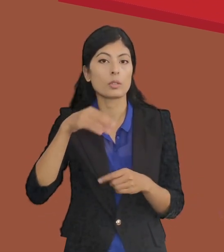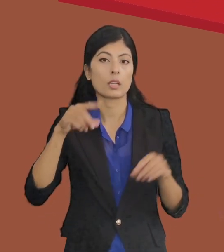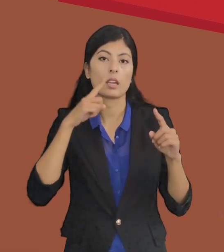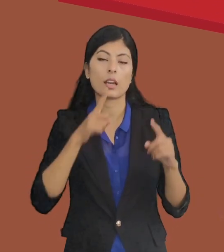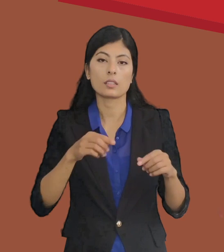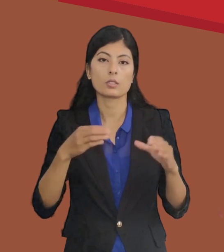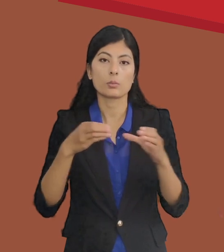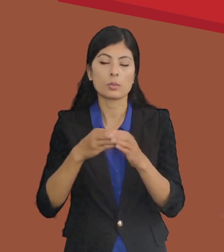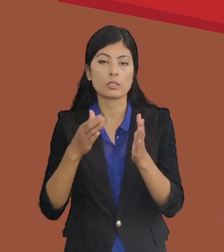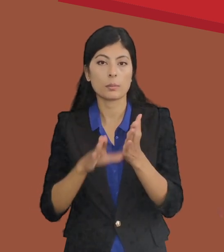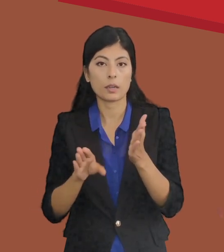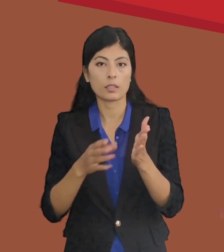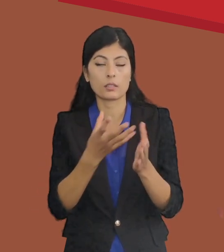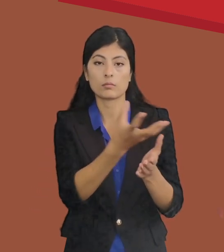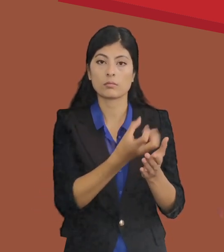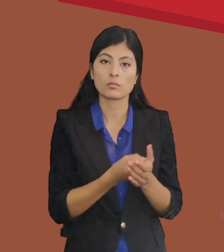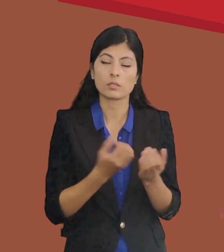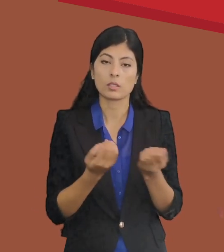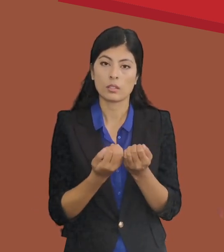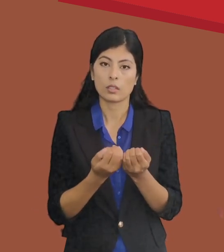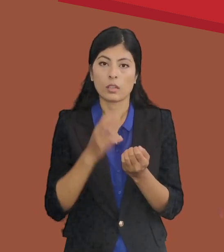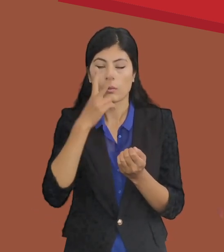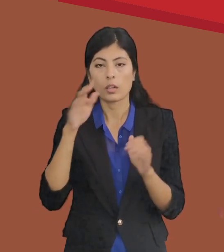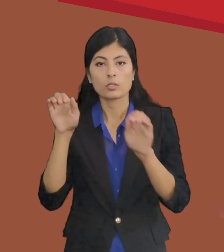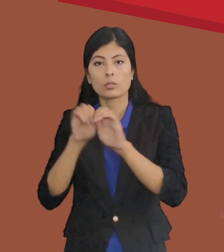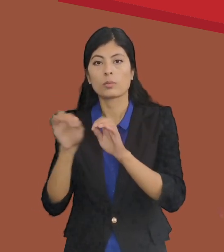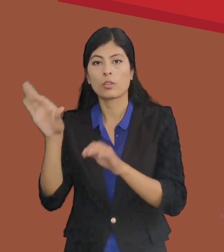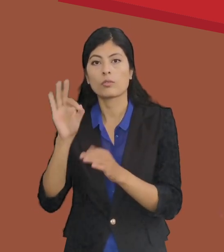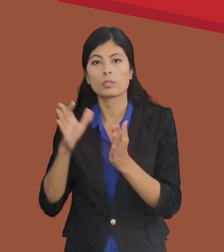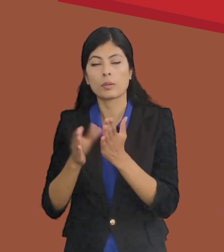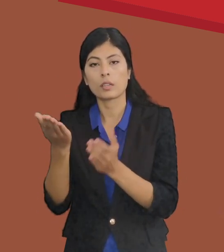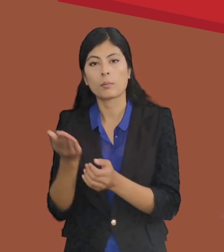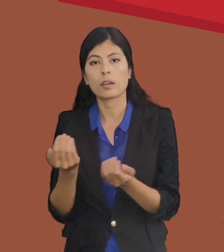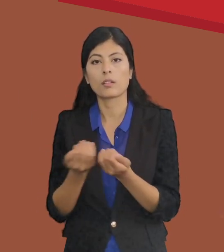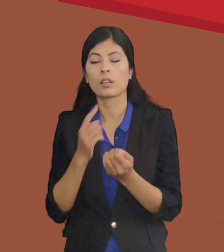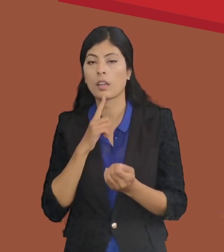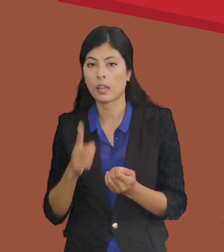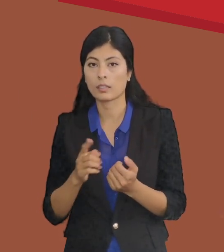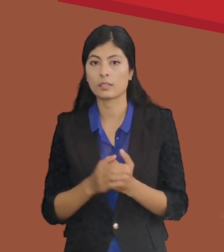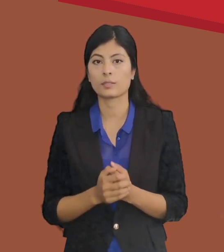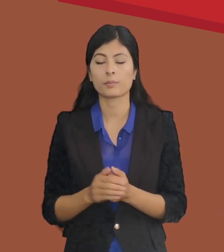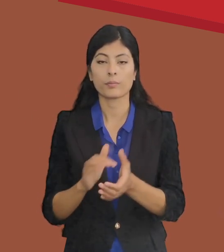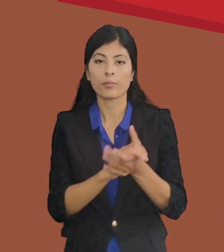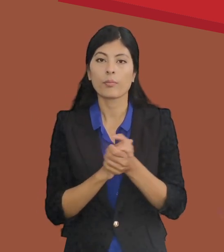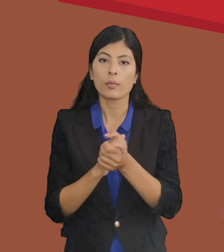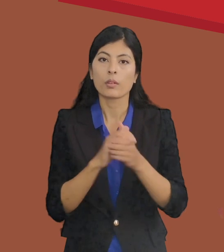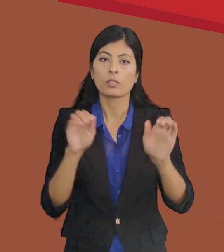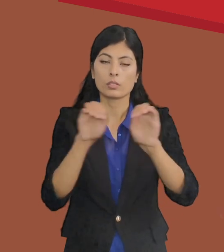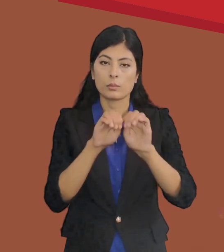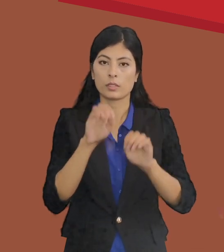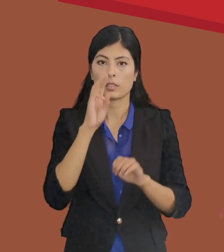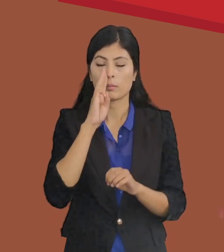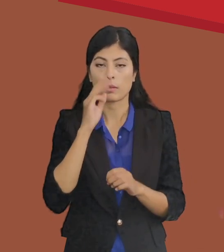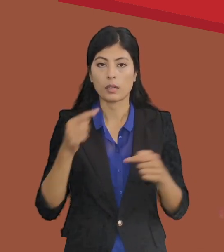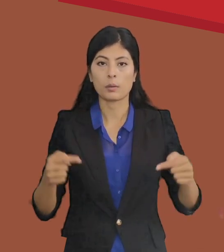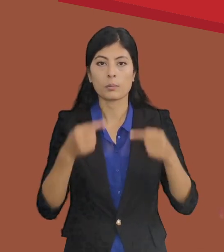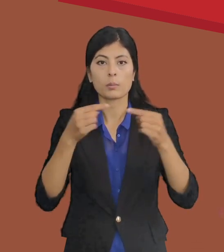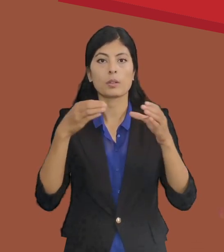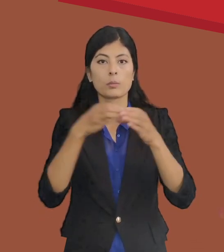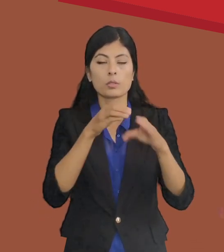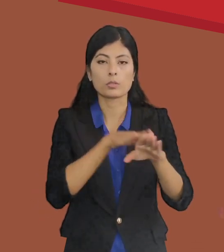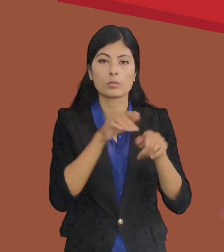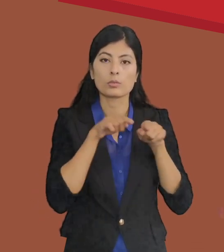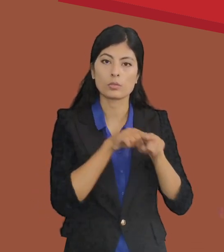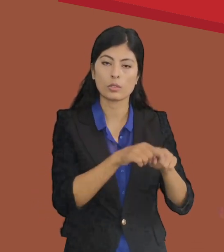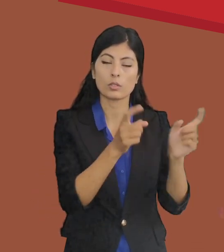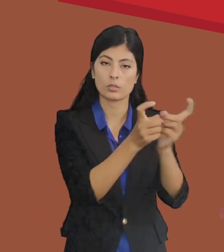आवस्यक प्रमान सुनिस्चित कोके पक्ष के ओर से पेश करे लगावे के वा संबंदित निकाय से मांग करे के